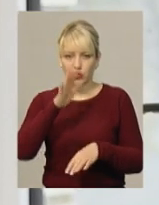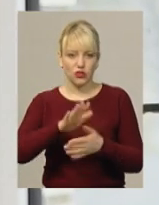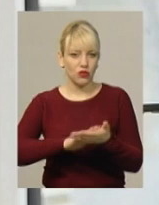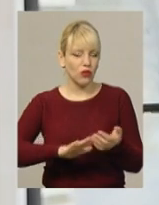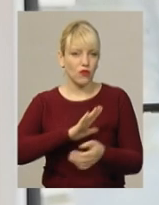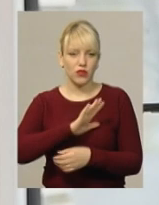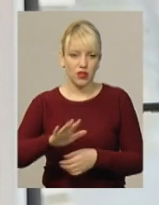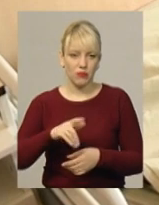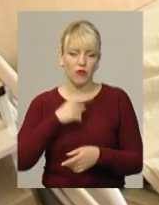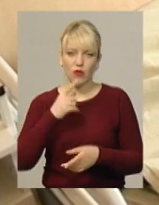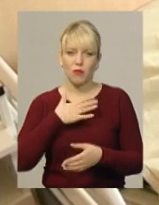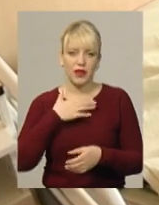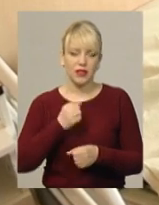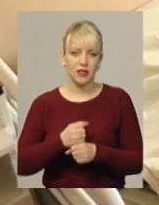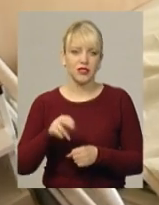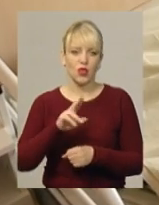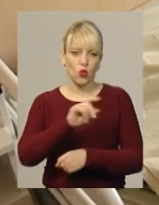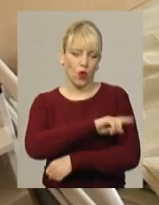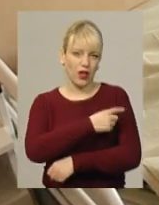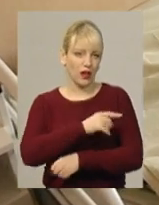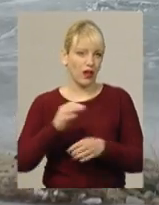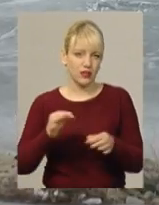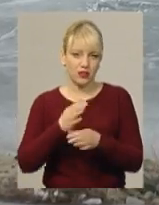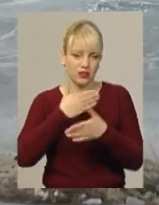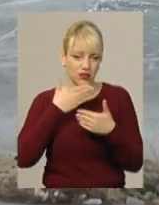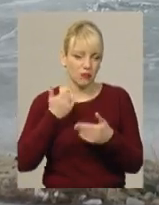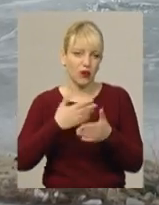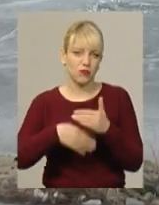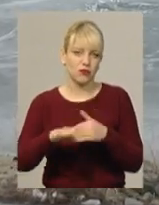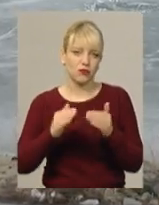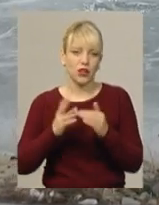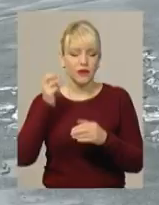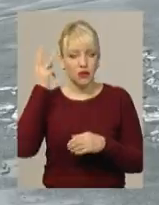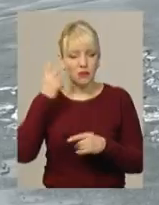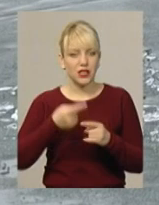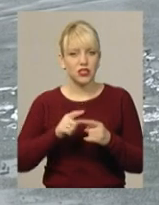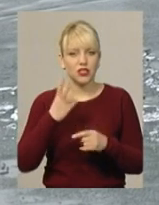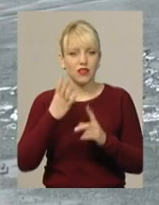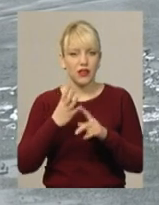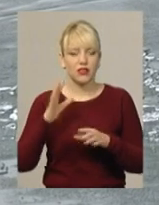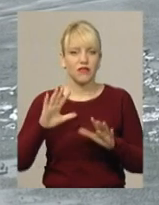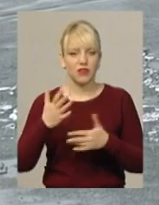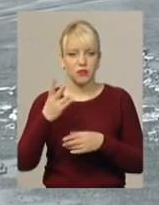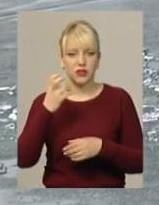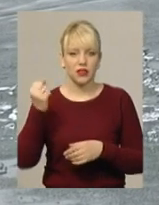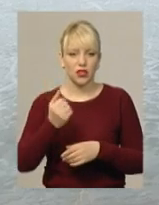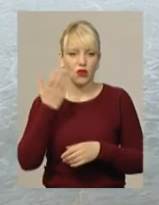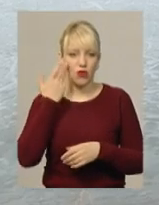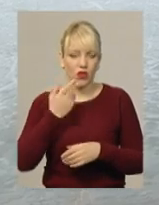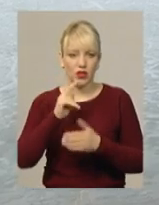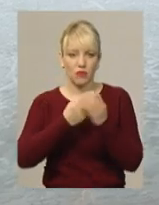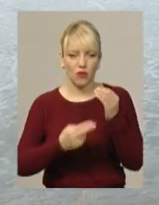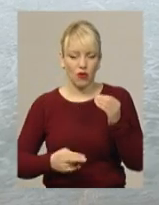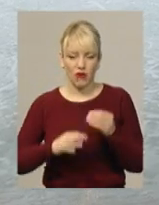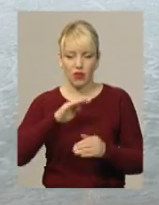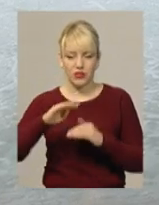заяву, що претензій до лікарні немає і пішов додому. На Хмельниччині це вже четвертий випадок за тиждень, коли рибалки провалюються під кригу. У Волочиському